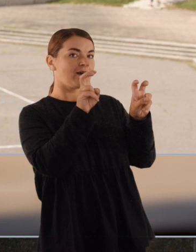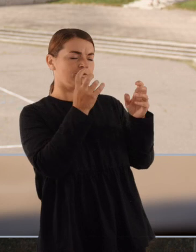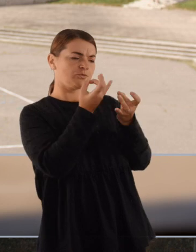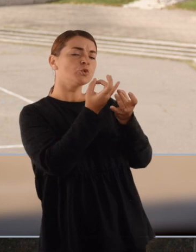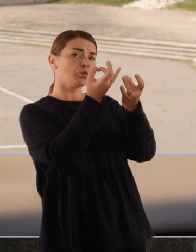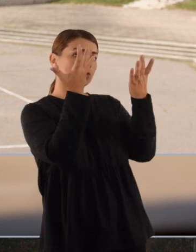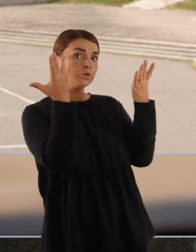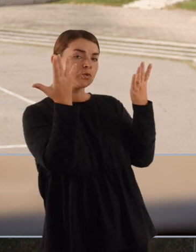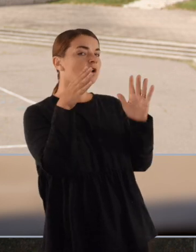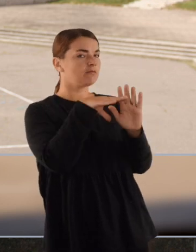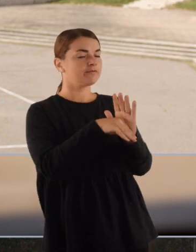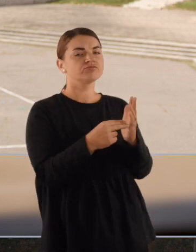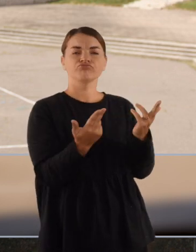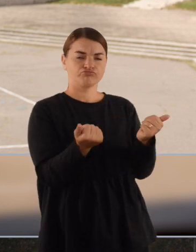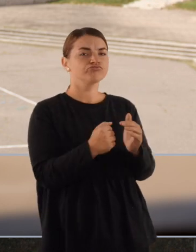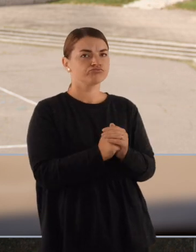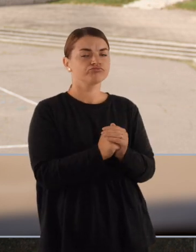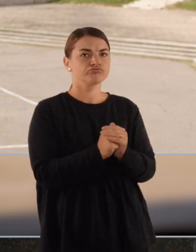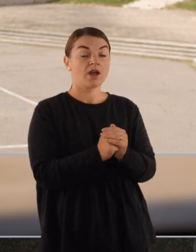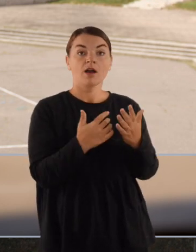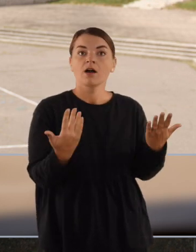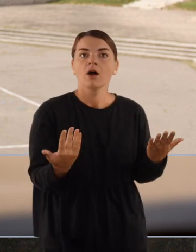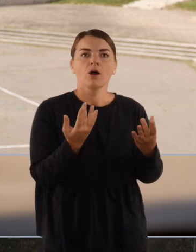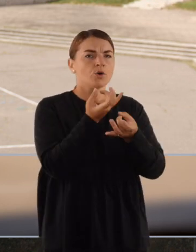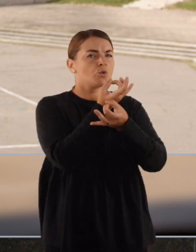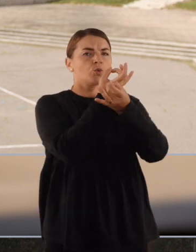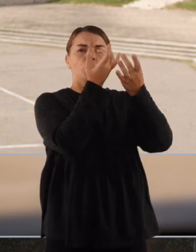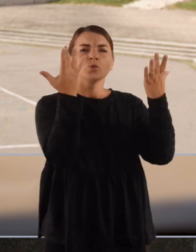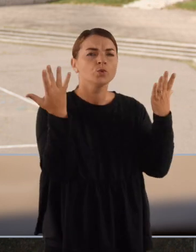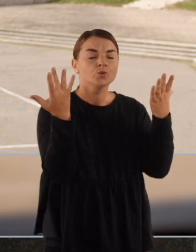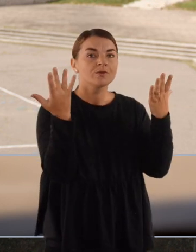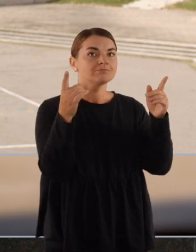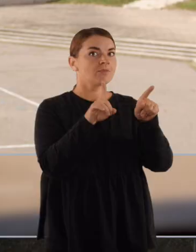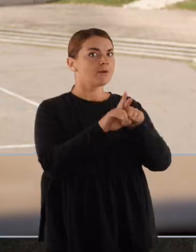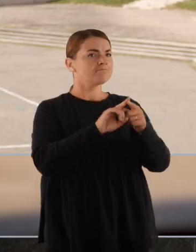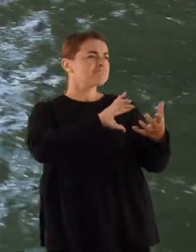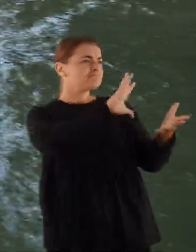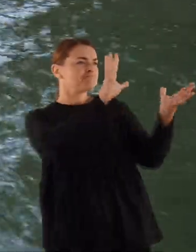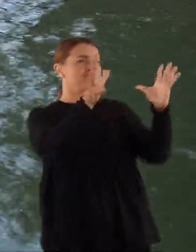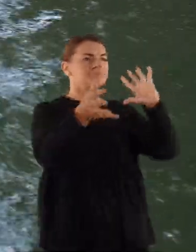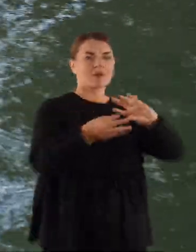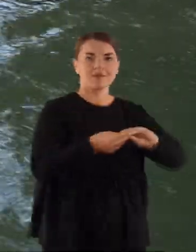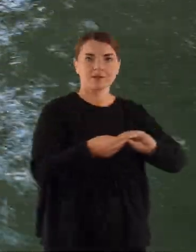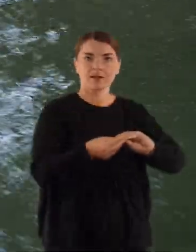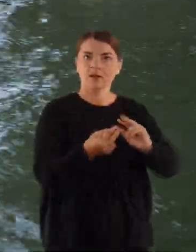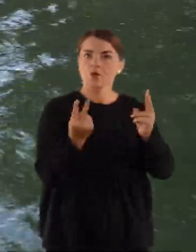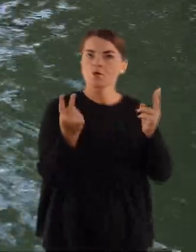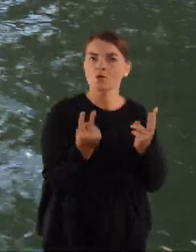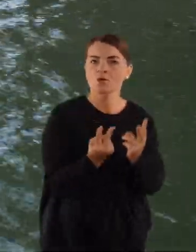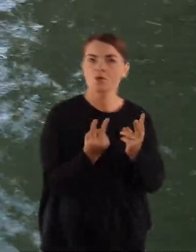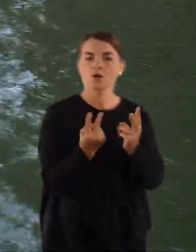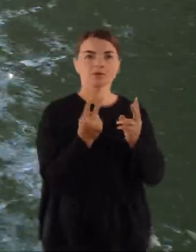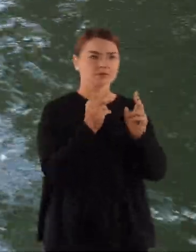kultūros dalis. Kultūra yra šiaip bendresna. Ar reikia visiems